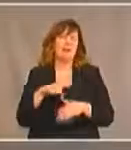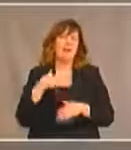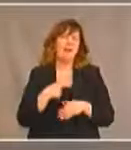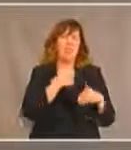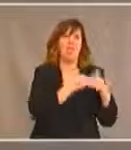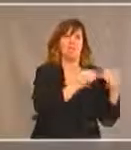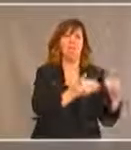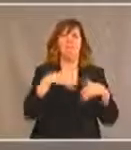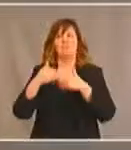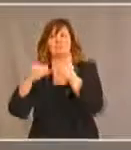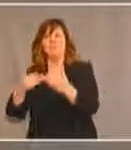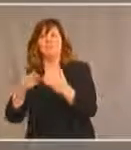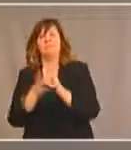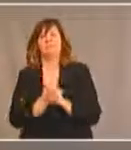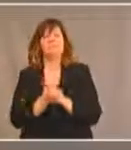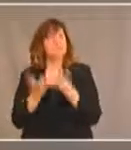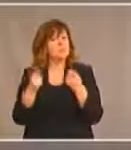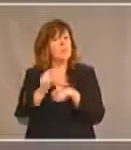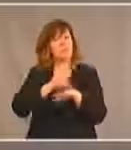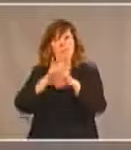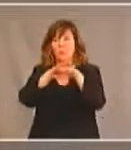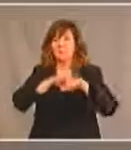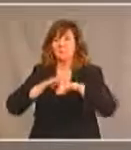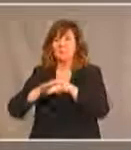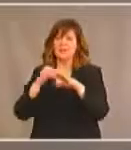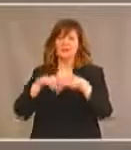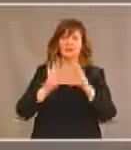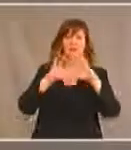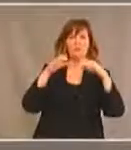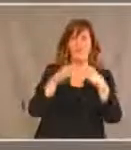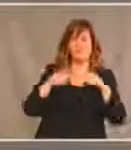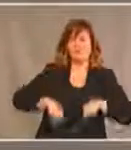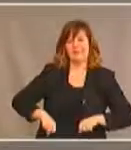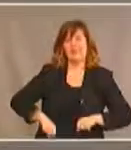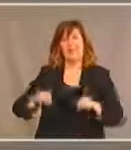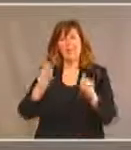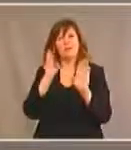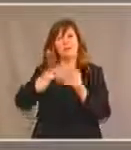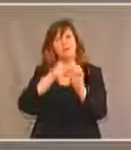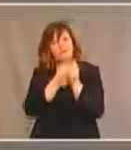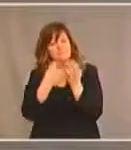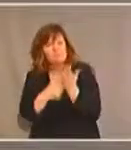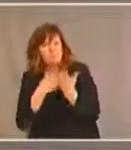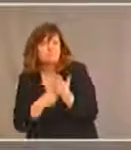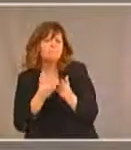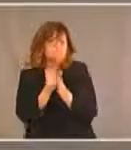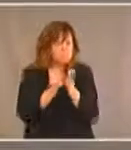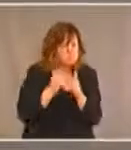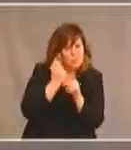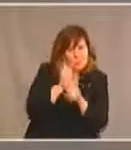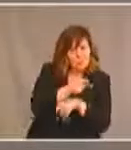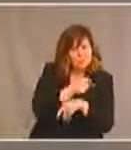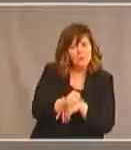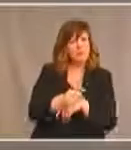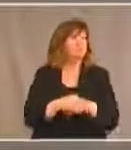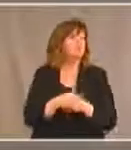y compris donc des consultations en comité sénatorial. Donc, ce qui est bien dans toute cette démarche,'est